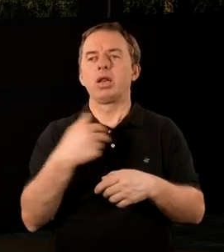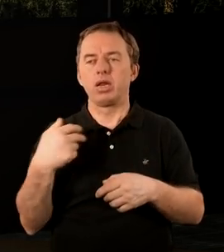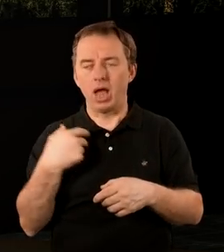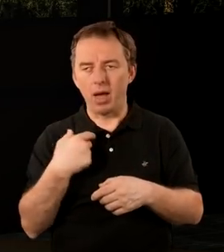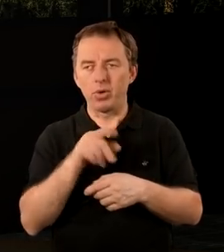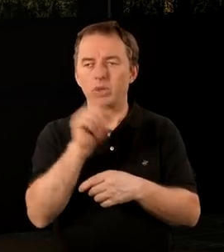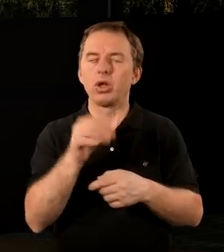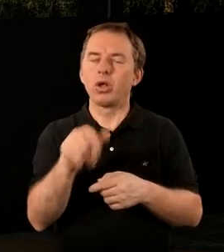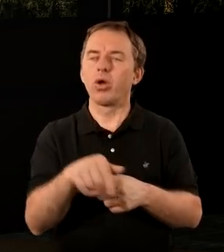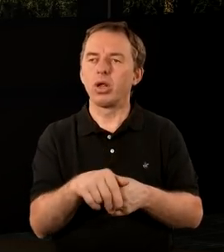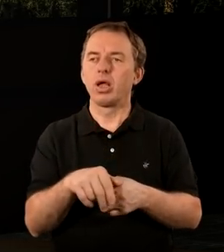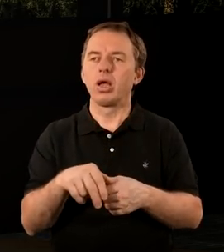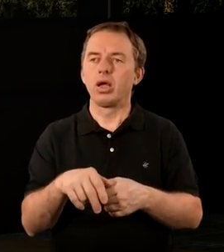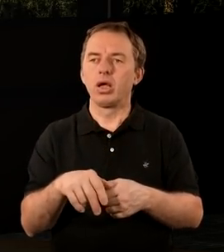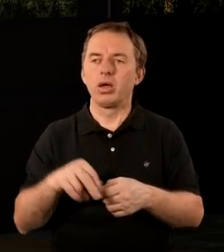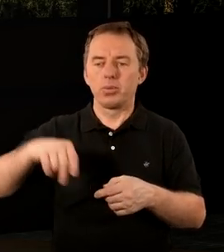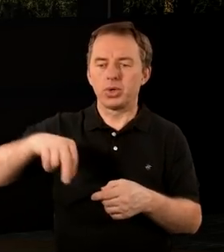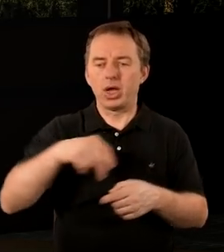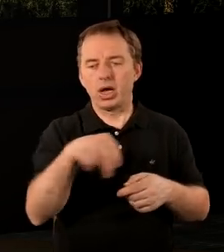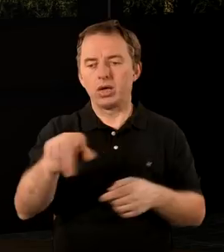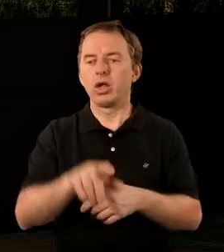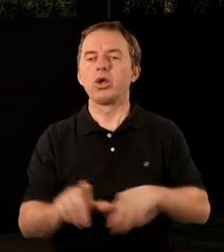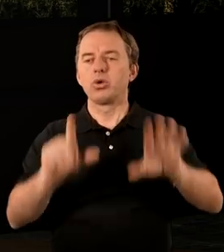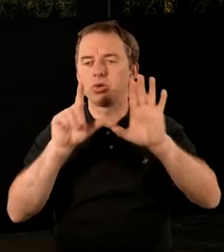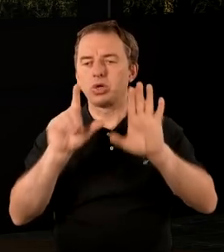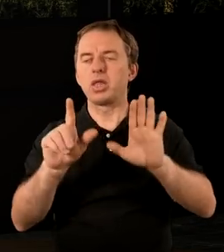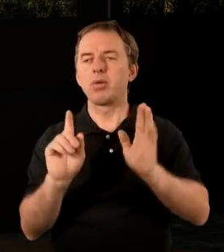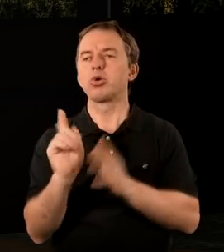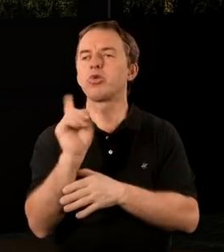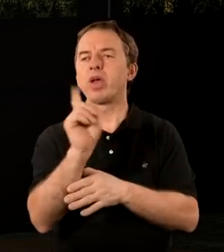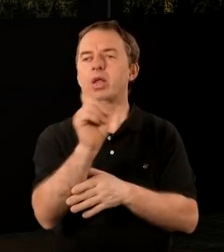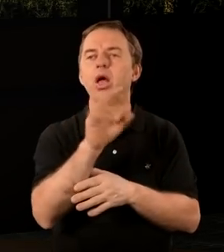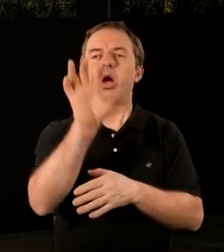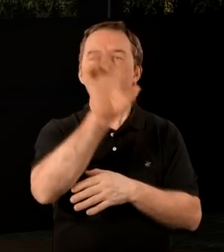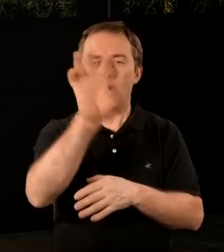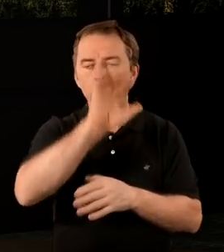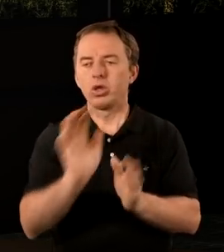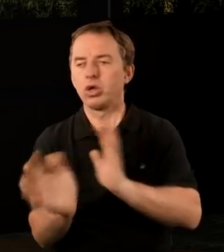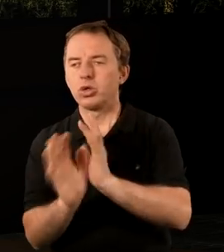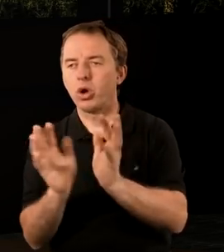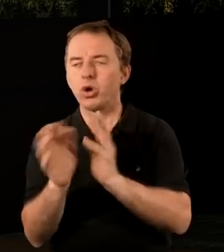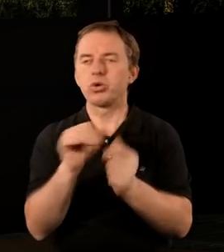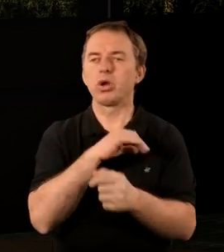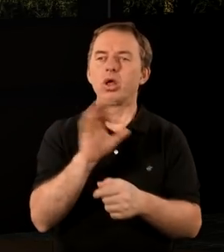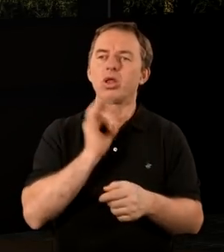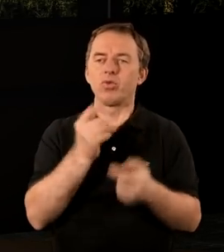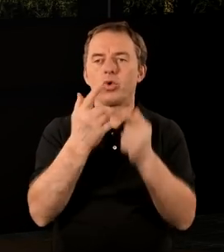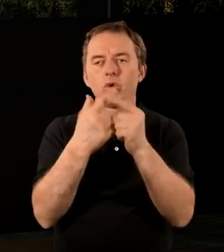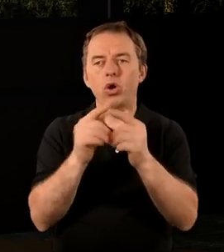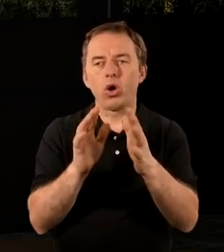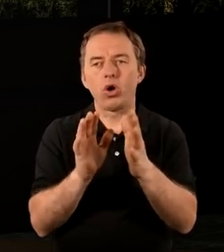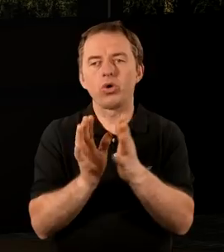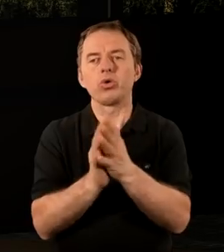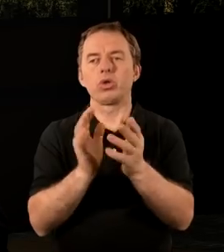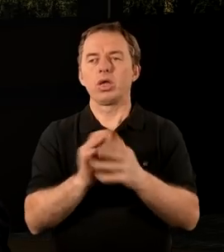nam, że on przechadza się pośród tych siedmiu świeczników. On dogląda, troszczy się o swój